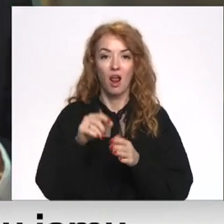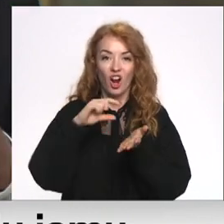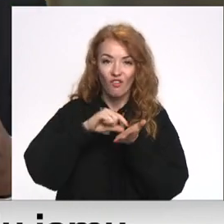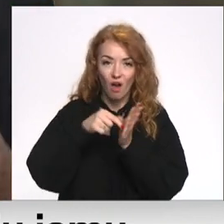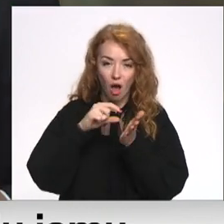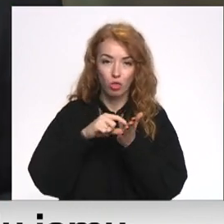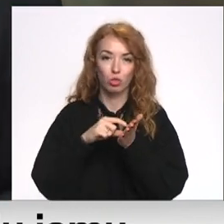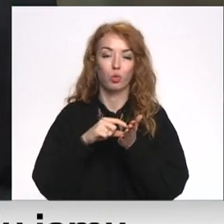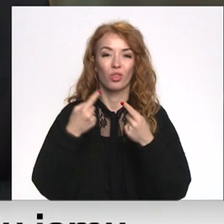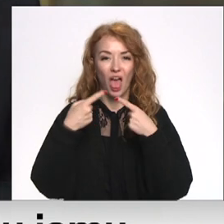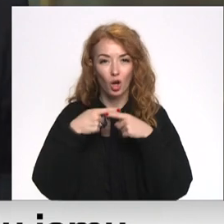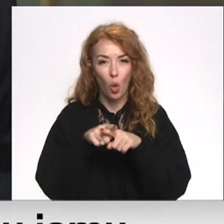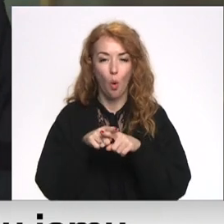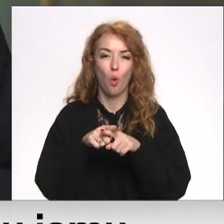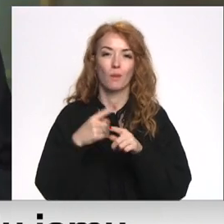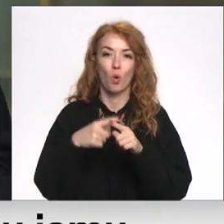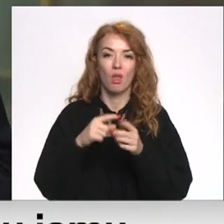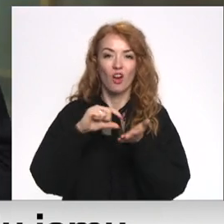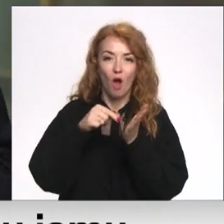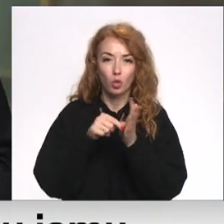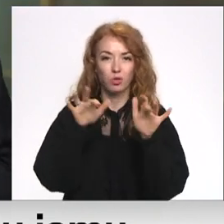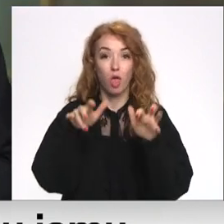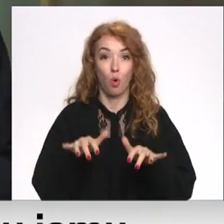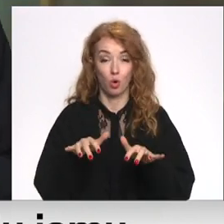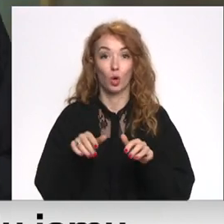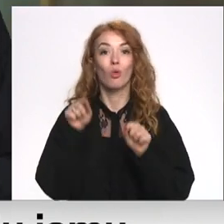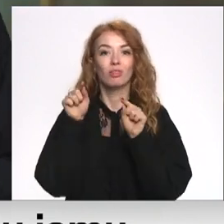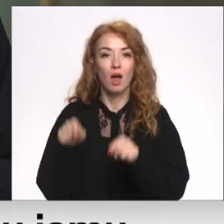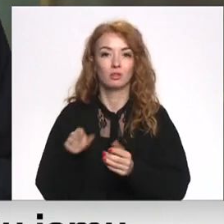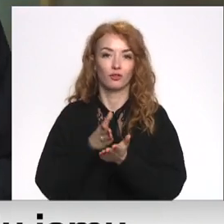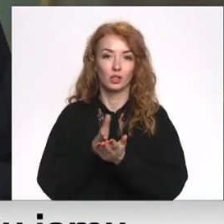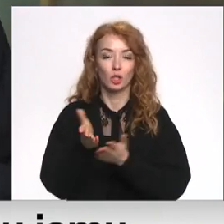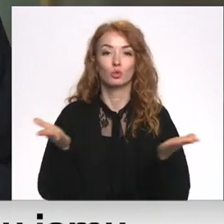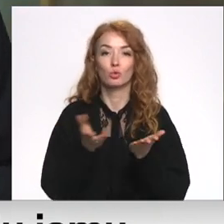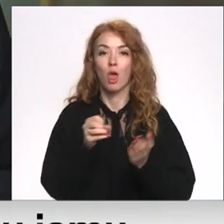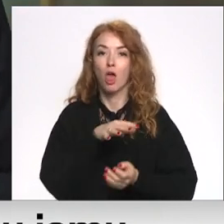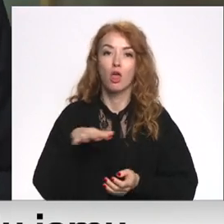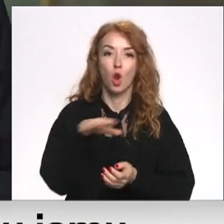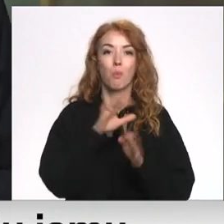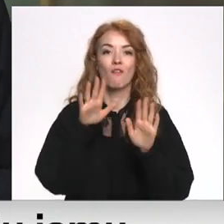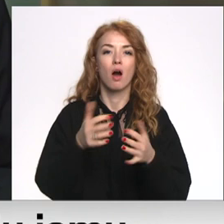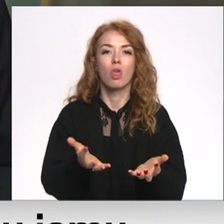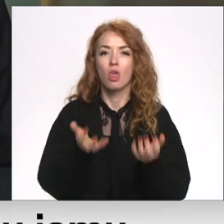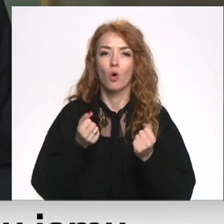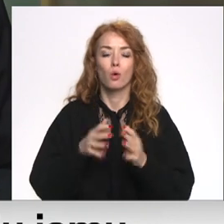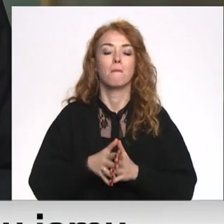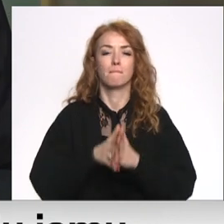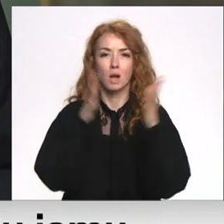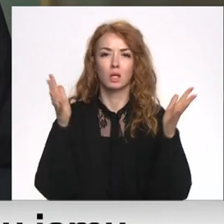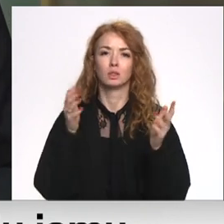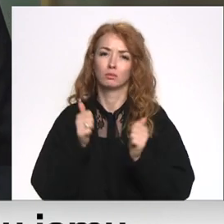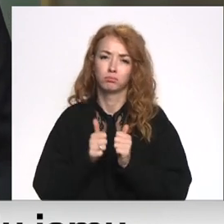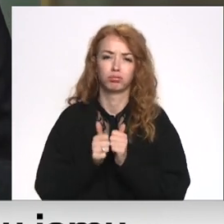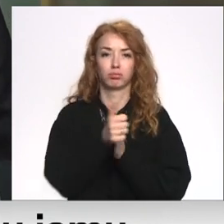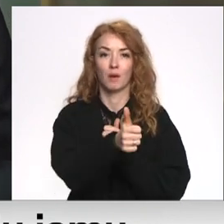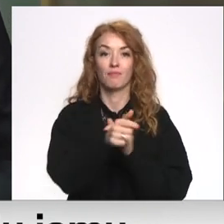tehnoloģijām un kvantu datoriku, ir tas virziens, kurā Eiropa var iegūt milzīgu izrāvienu,